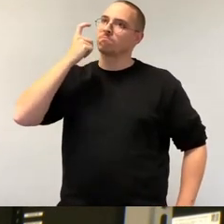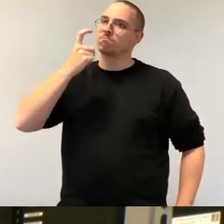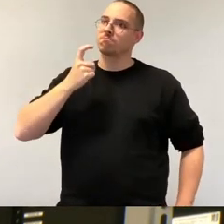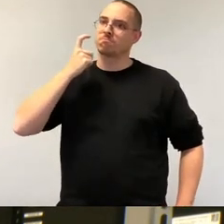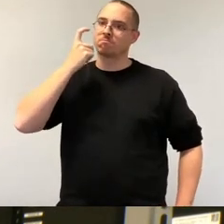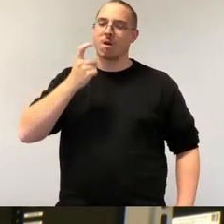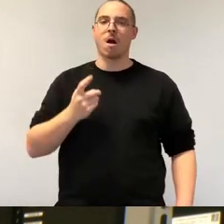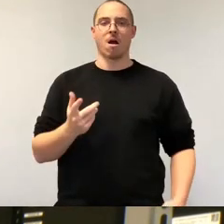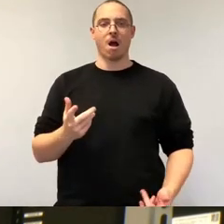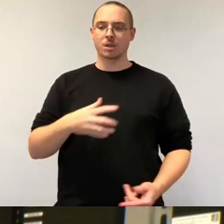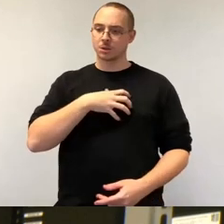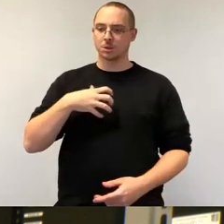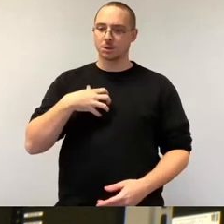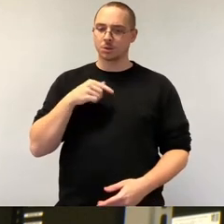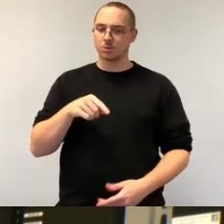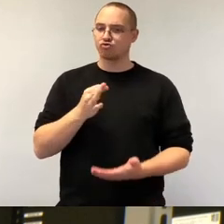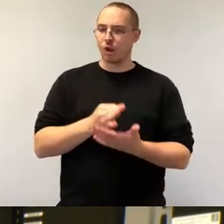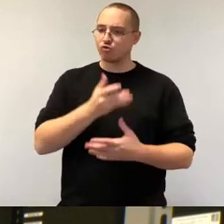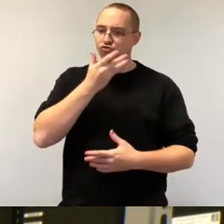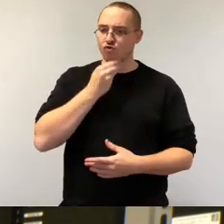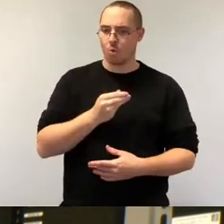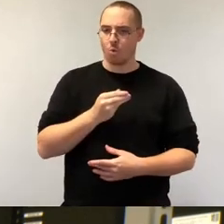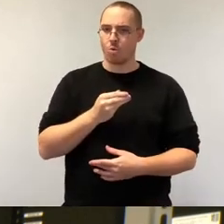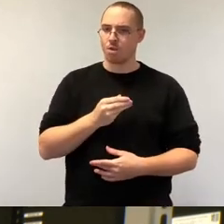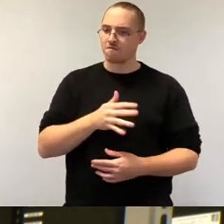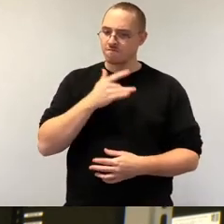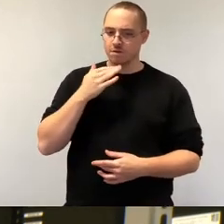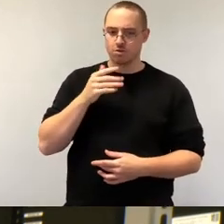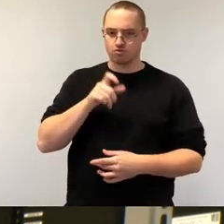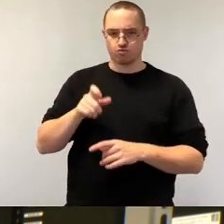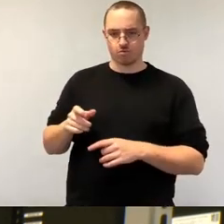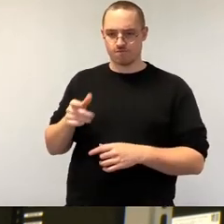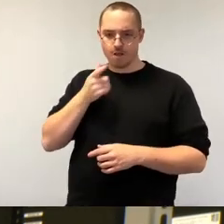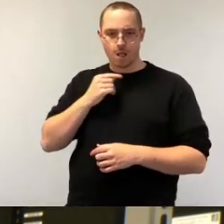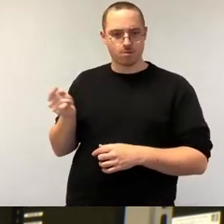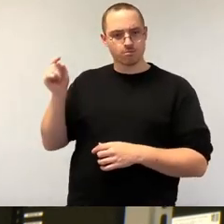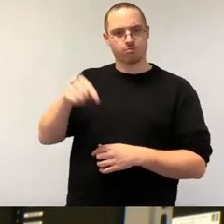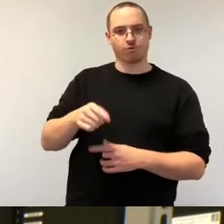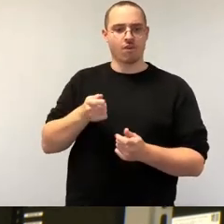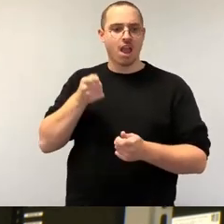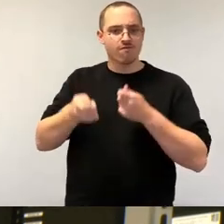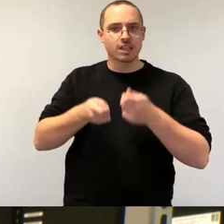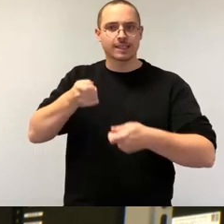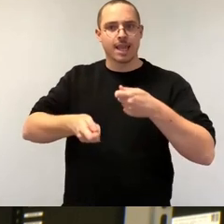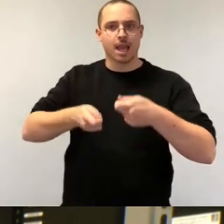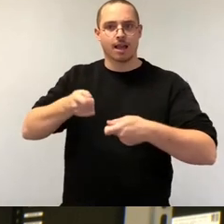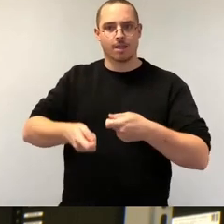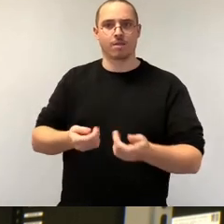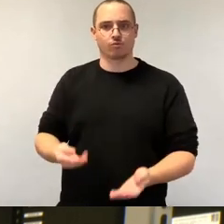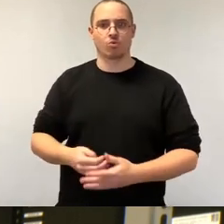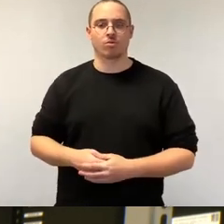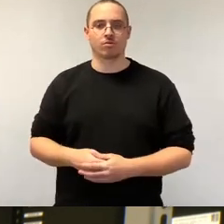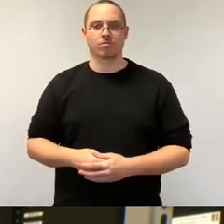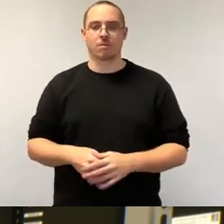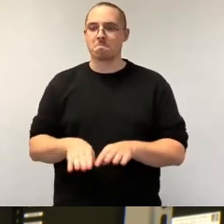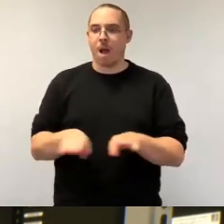ein attraktiver Standort ist zum Investieren. Und die Basis dafür wurde in der Chip-Industrie in der DDR gelegt